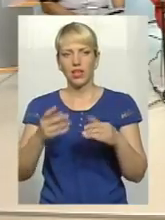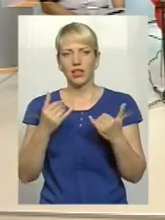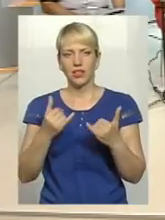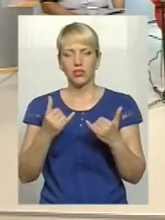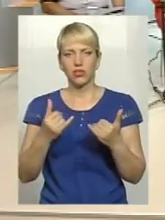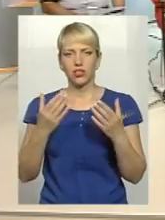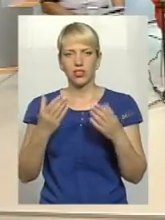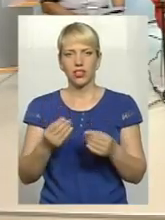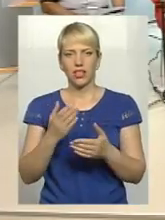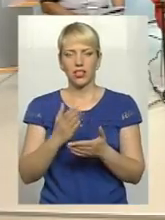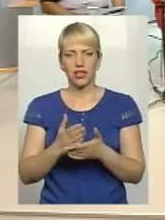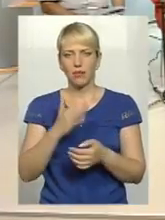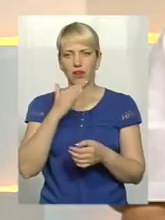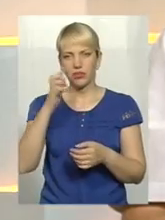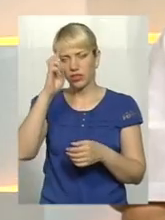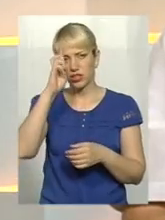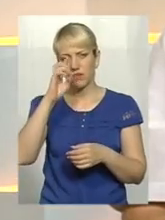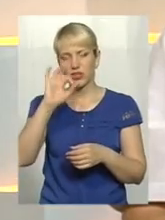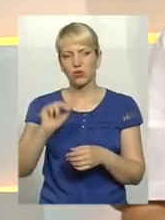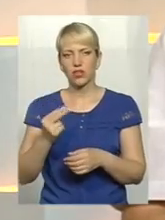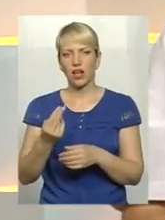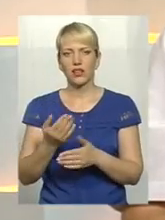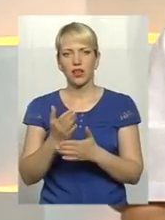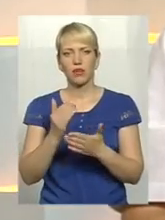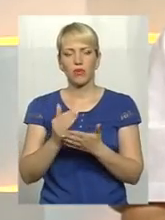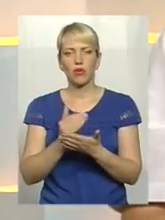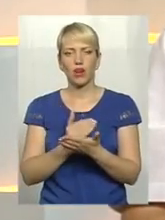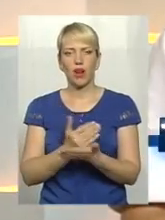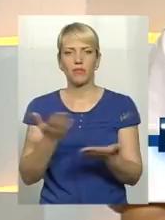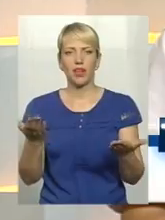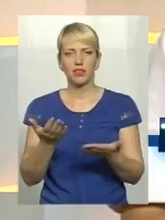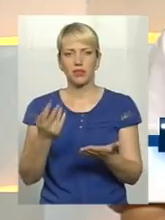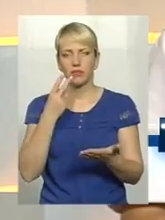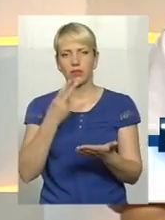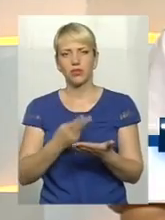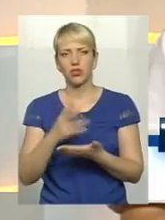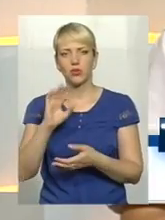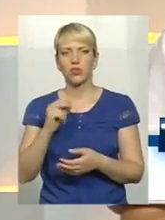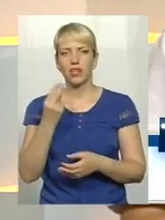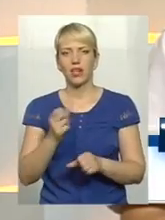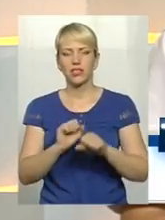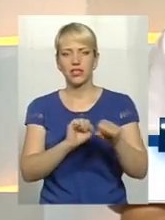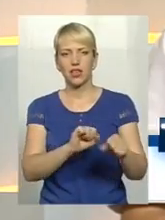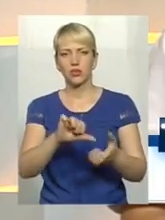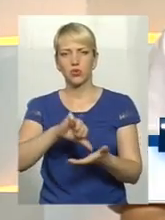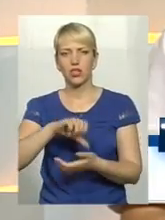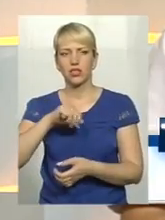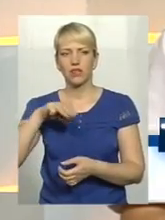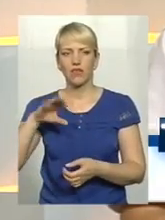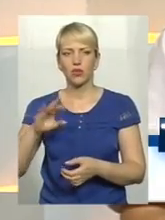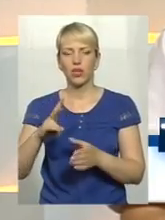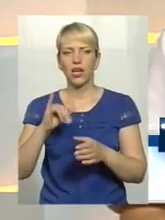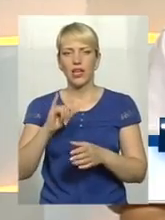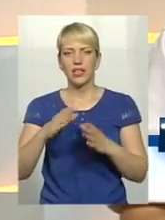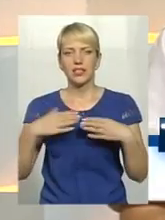я вже говорив, є ряд державних соціальних програм, які передбачають соціальний захист учасників АТО та сімей